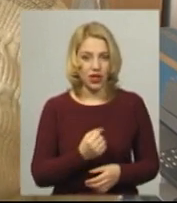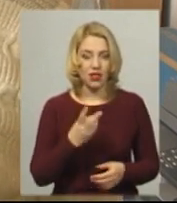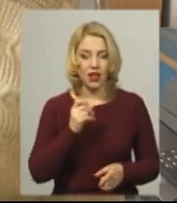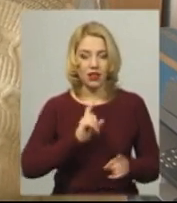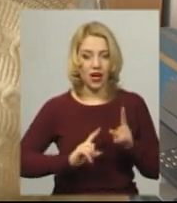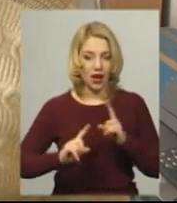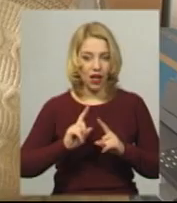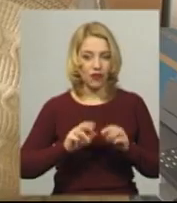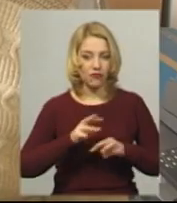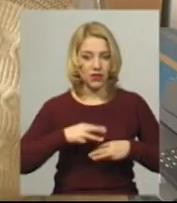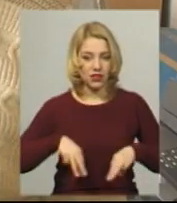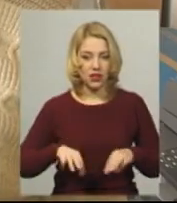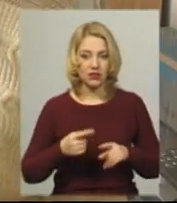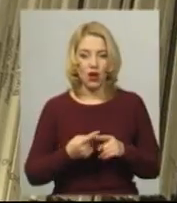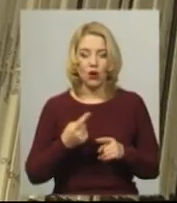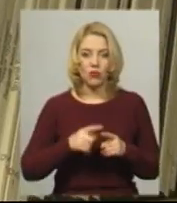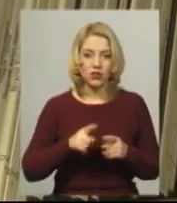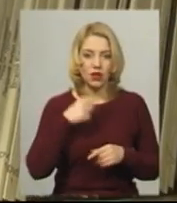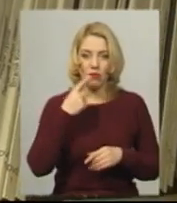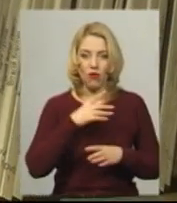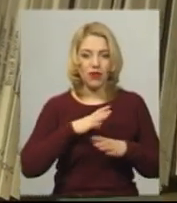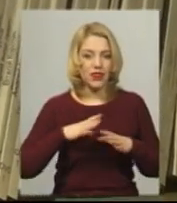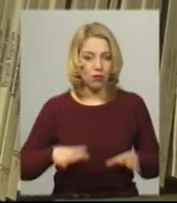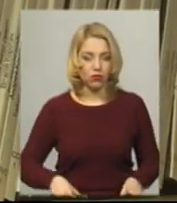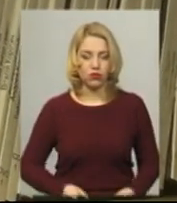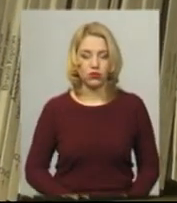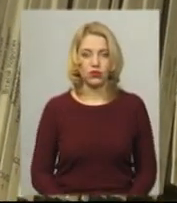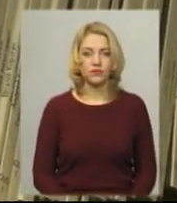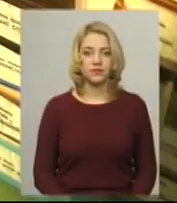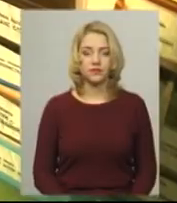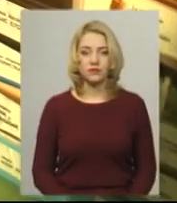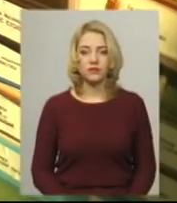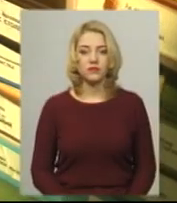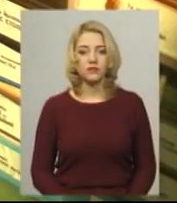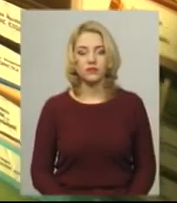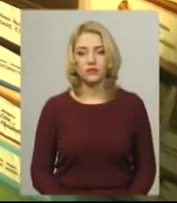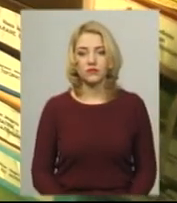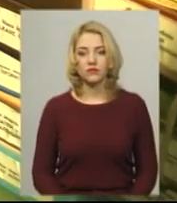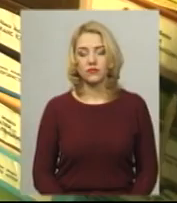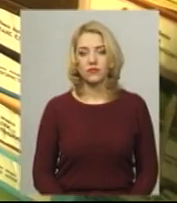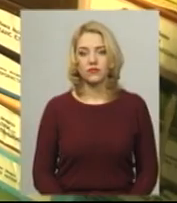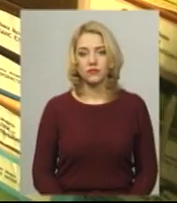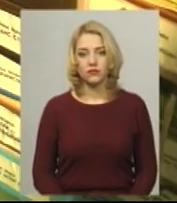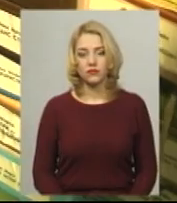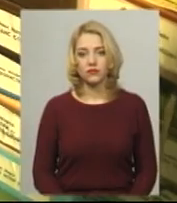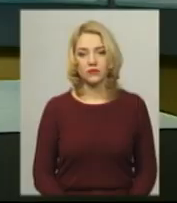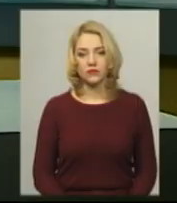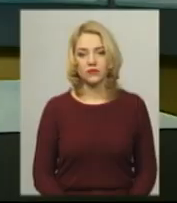раді в Міністерство, а про це мови не йшло». Світлана Поробок, Віктор Кривий, Іван Мовчан. Новини на Зуспільному. Хмельницький